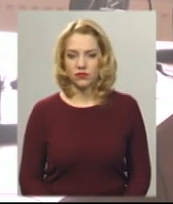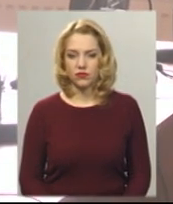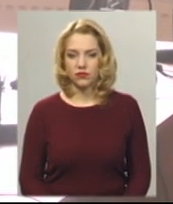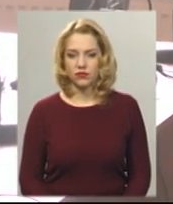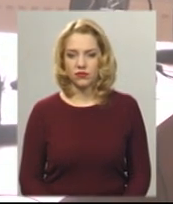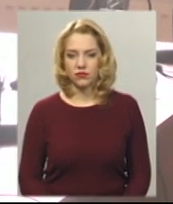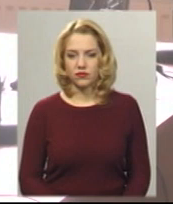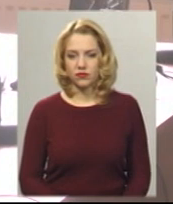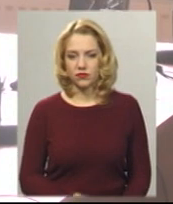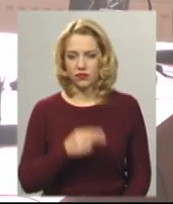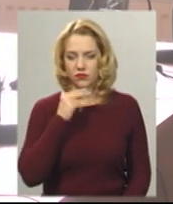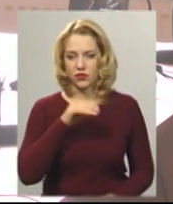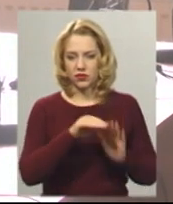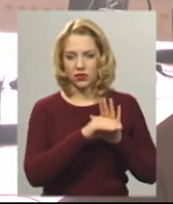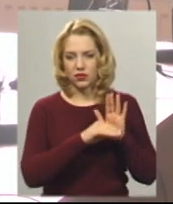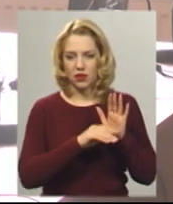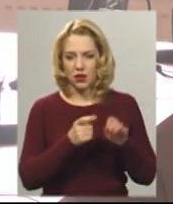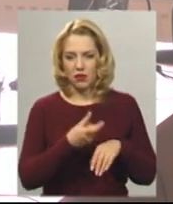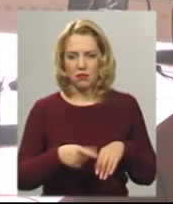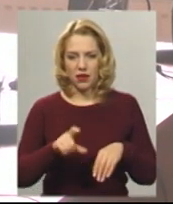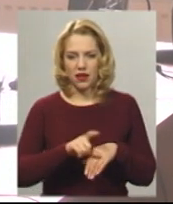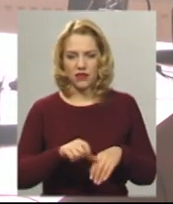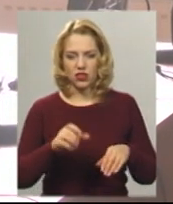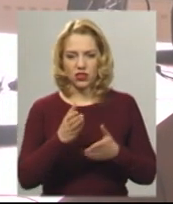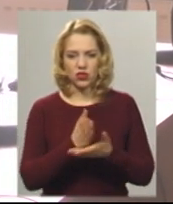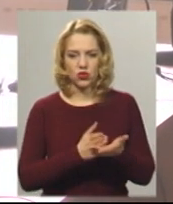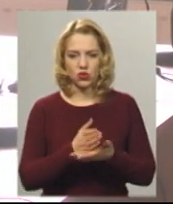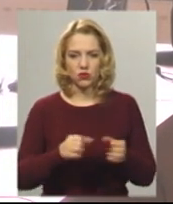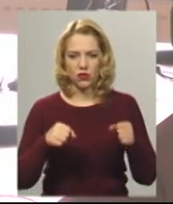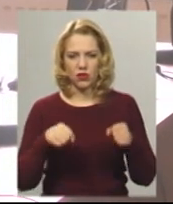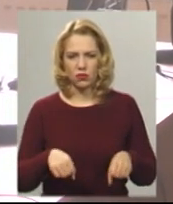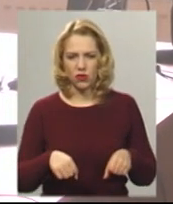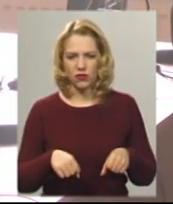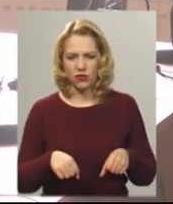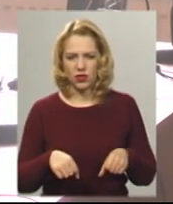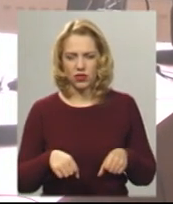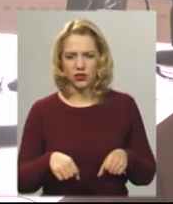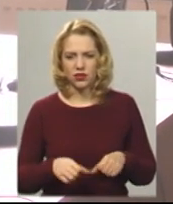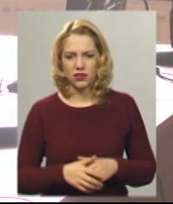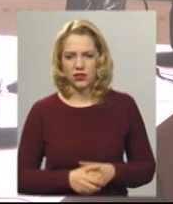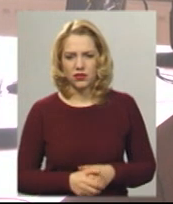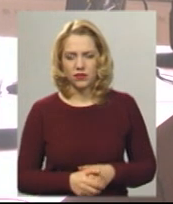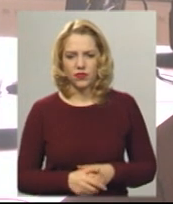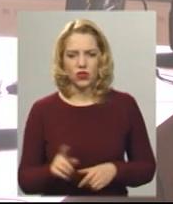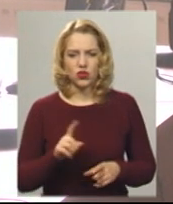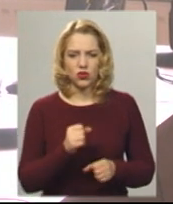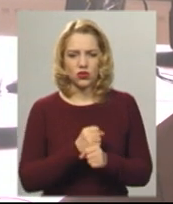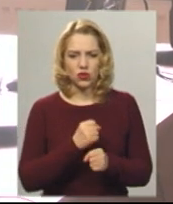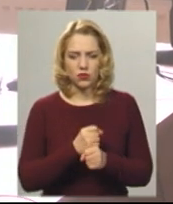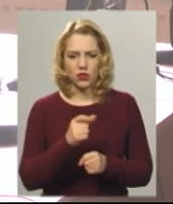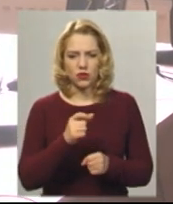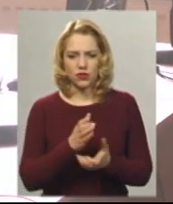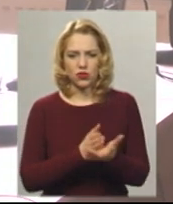та речення службових повноважень, тобто думається в чинні службових особливих дій,